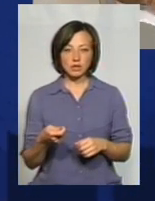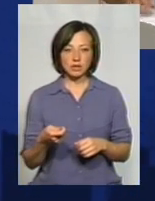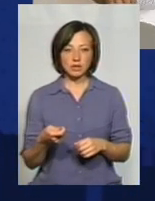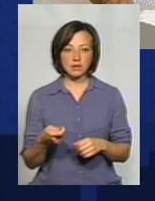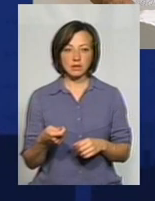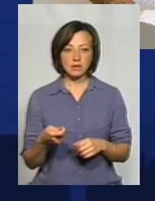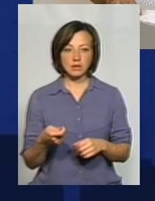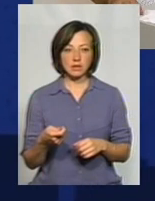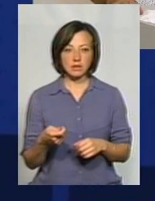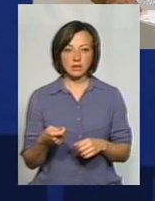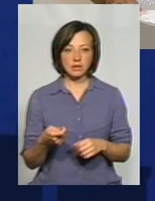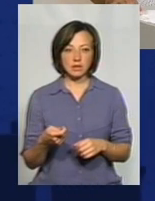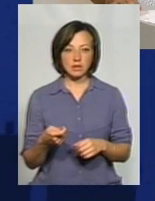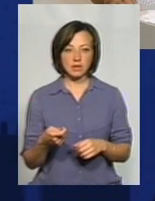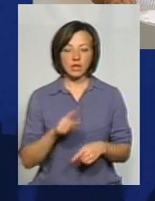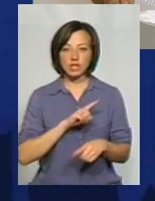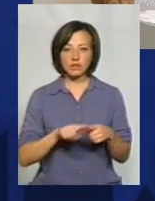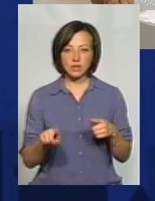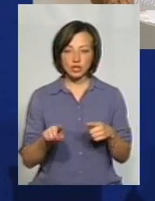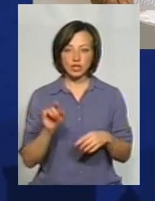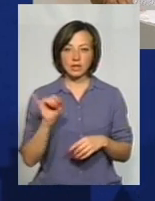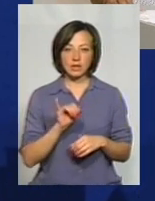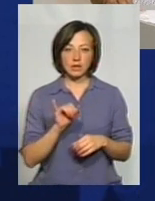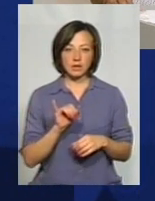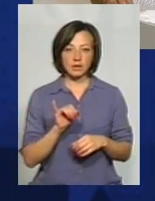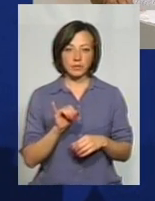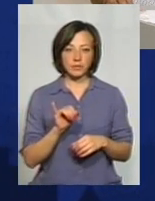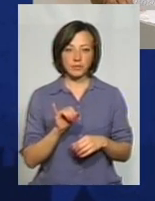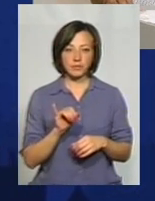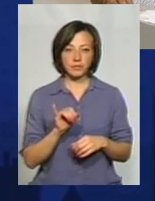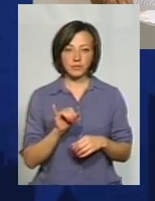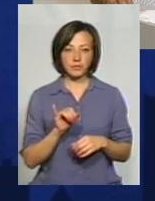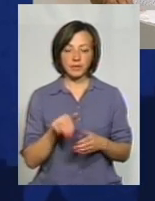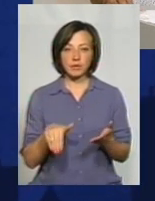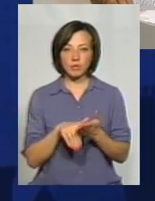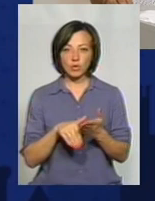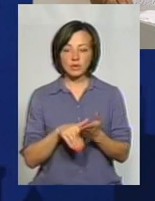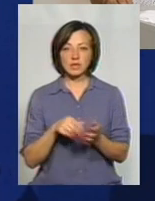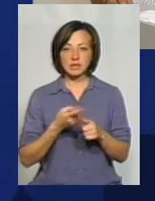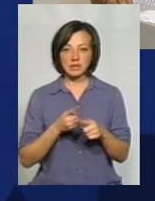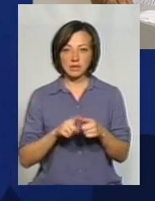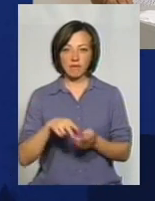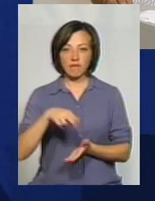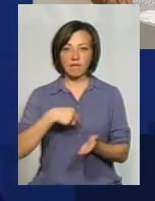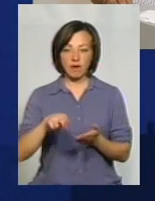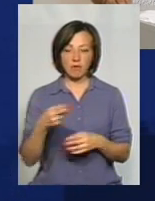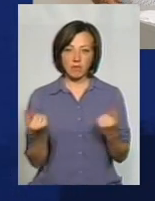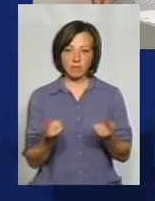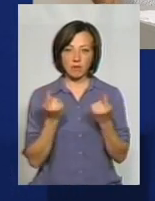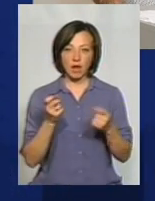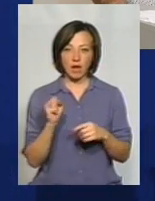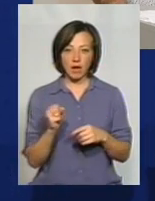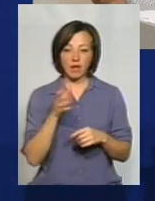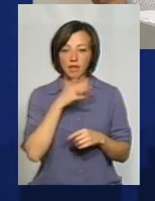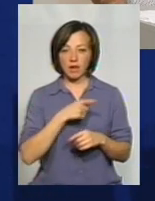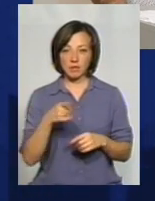Найдешевший і найшвидший такий спосіб нанесення розмітки – це є фарба. Ну, а